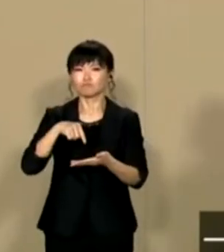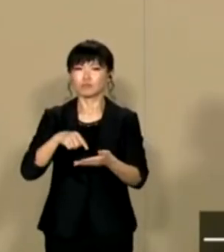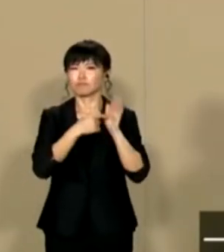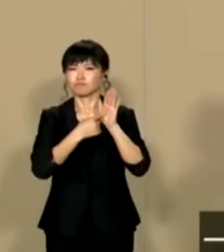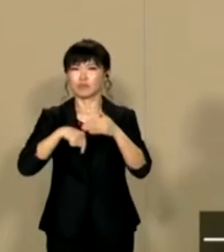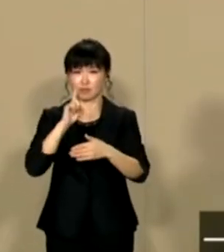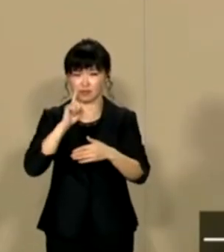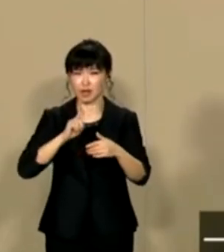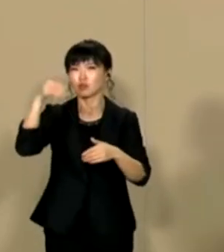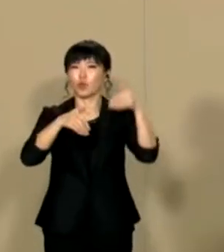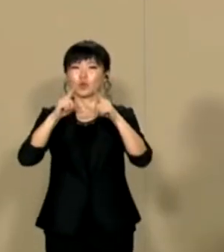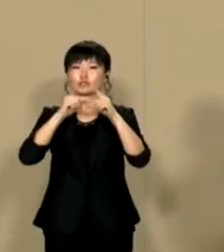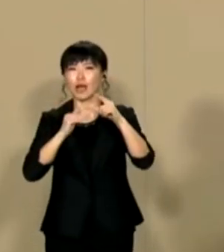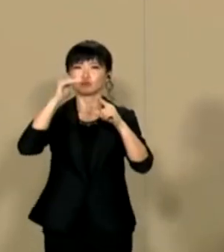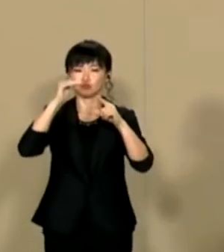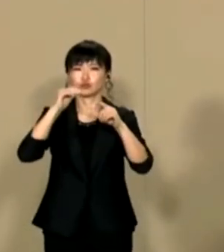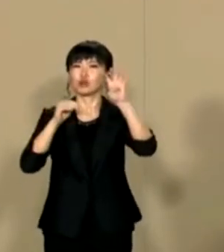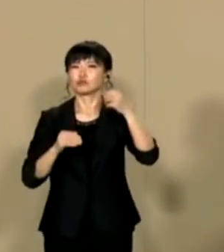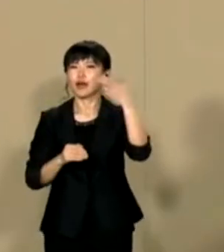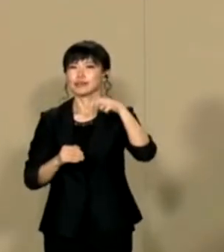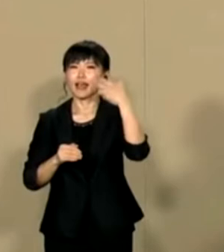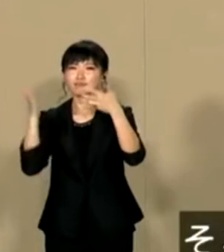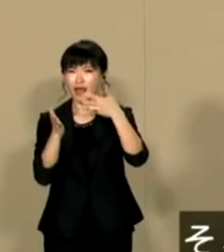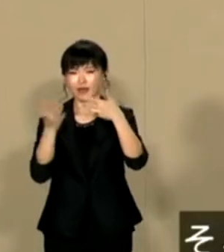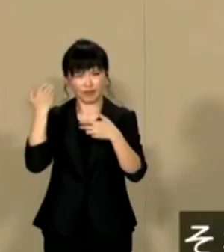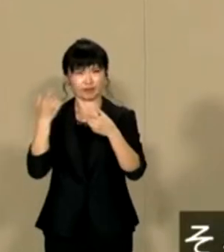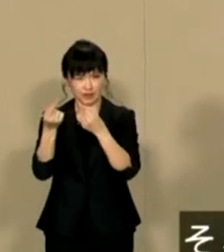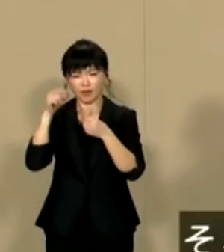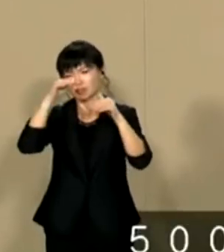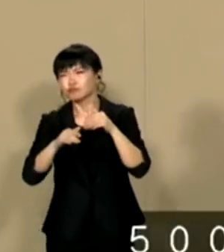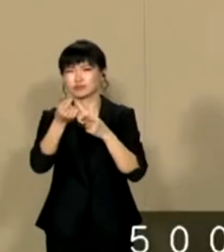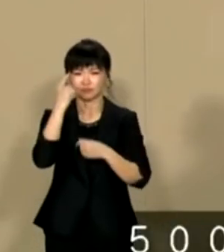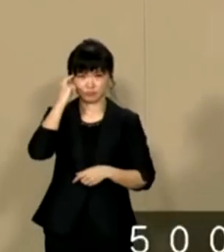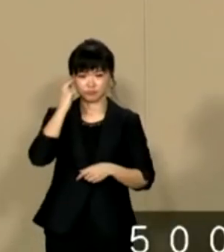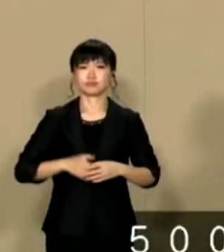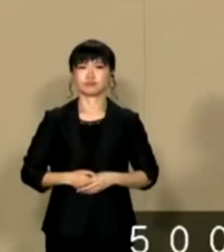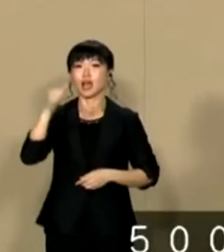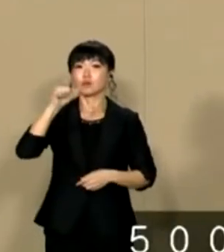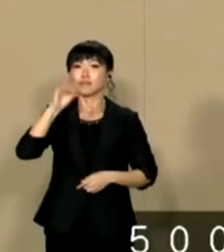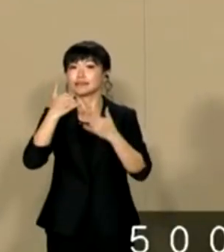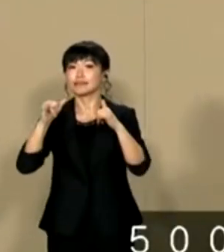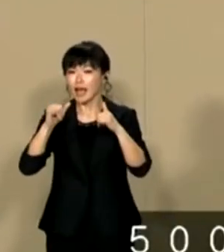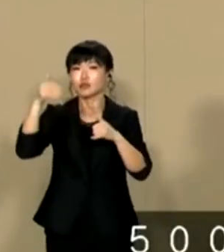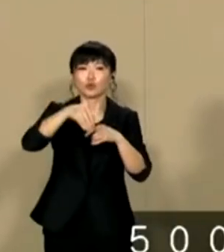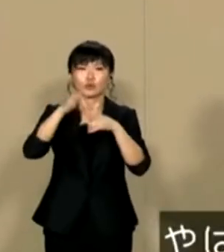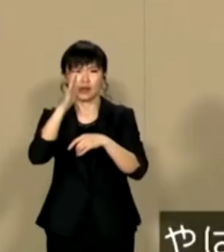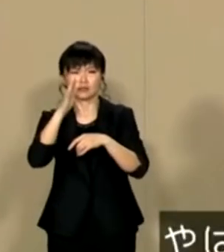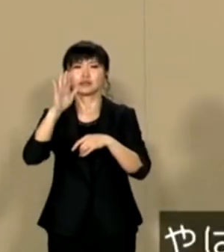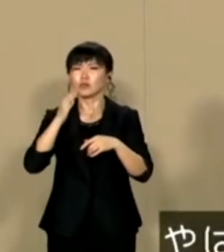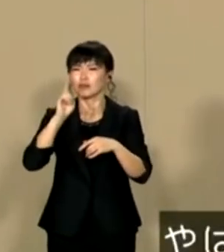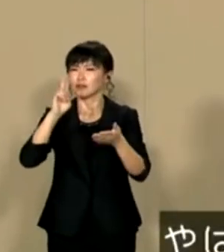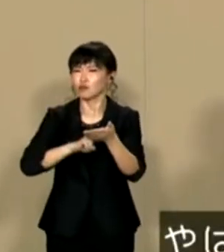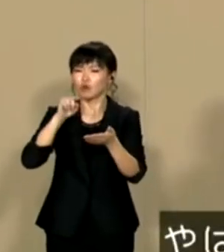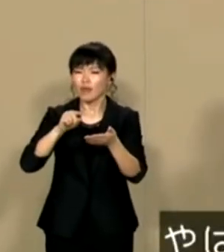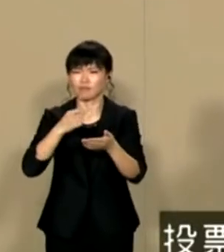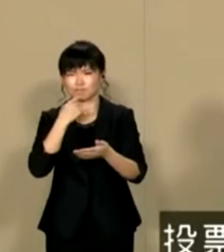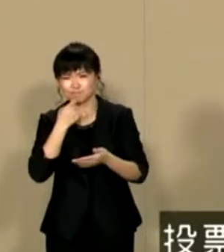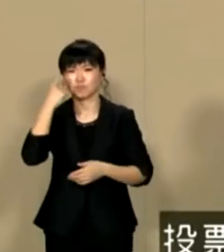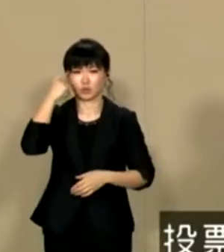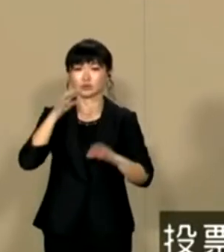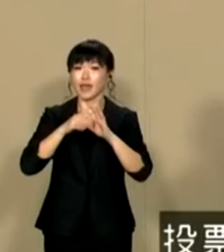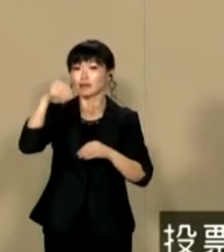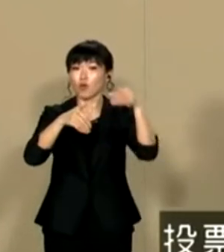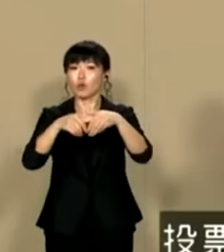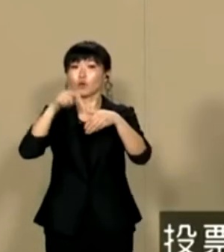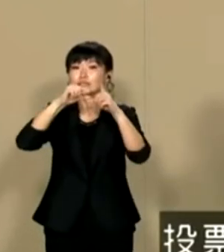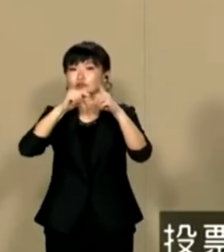って一番訴えたいことはとにかく投票率アップです投票率が48.8%前回ですねそれはちょっとあまりにも低いと思いますし5000万人が投票に行かないのに何かしが決まっていくというのはやはりちょっと異常じゃないかなと思うので投票